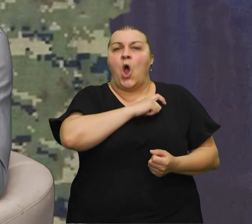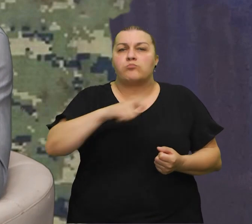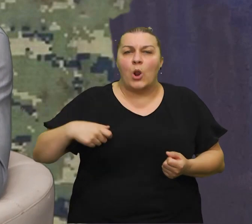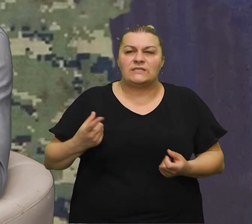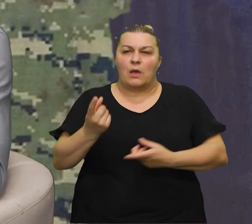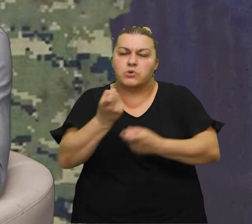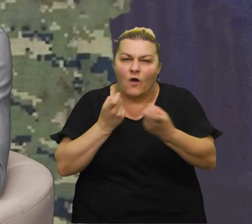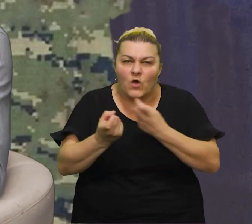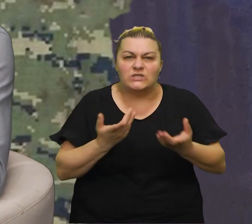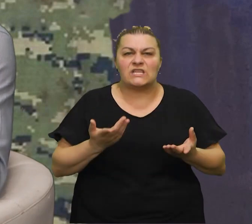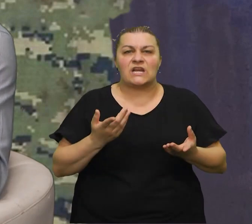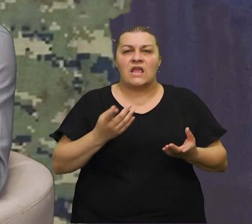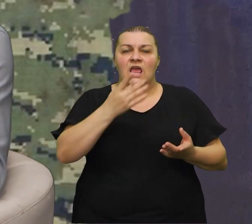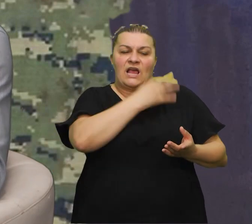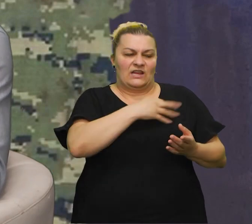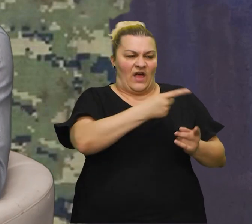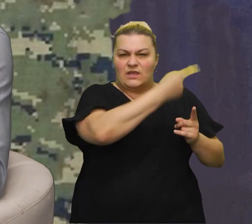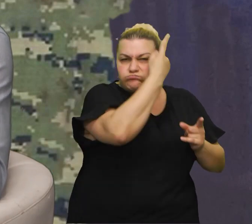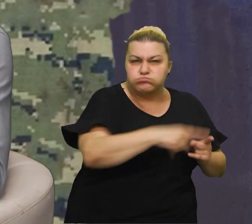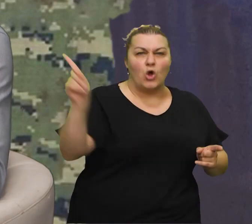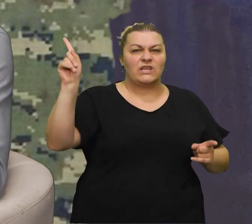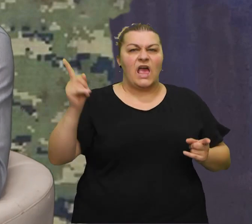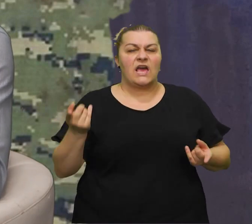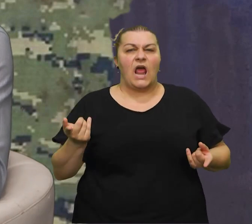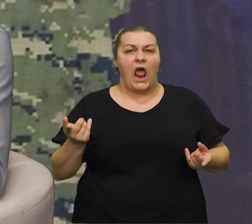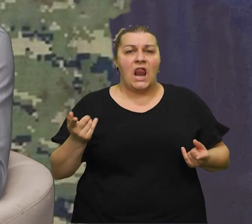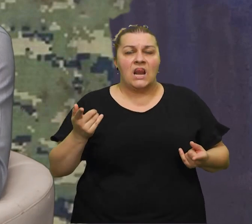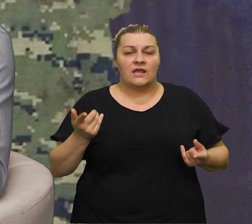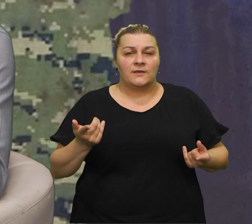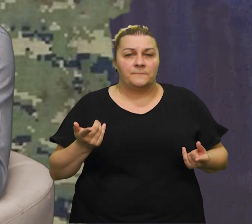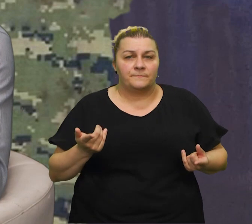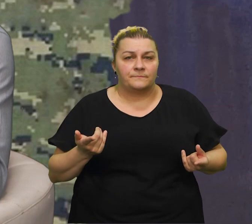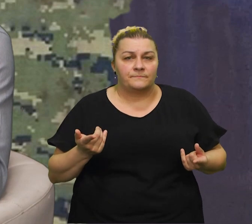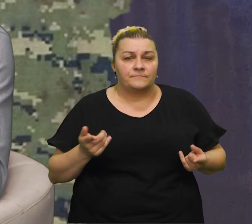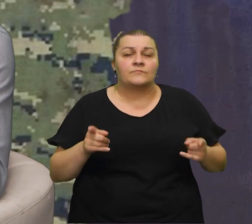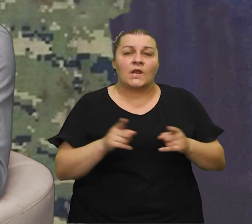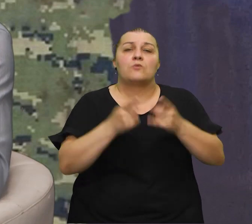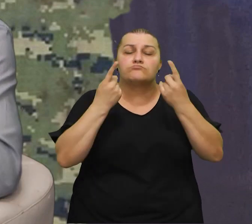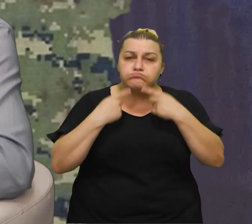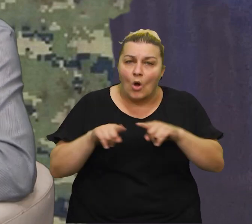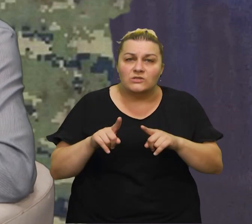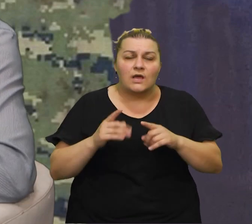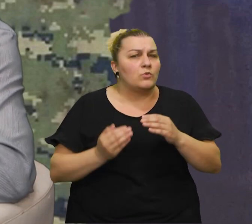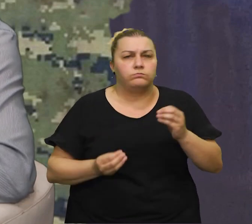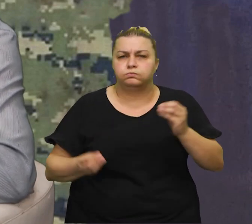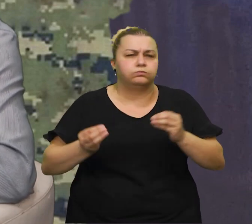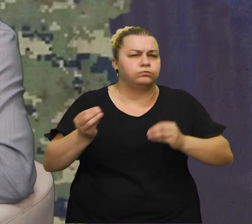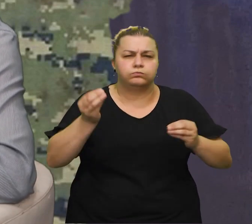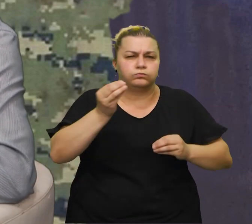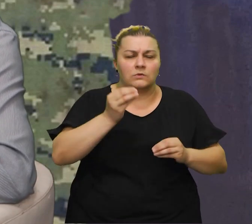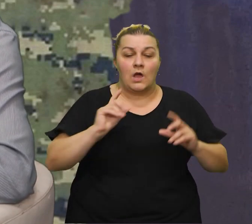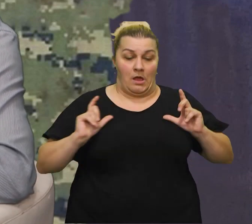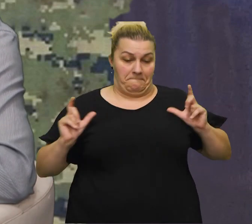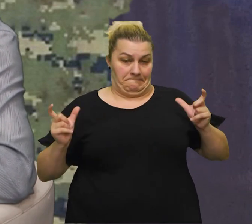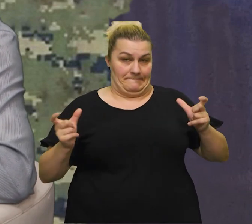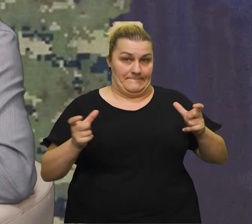policija je to provociranje, pa protjerivanje Hrvata sa vjekovnih oginišta, a posebno je to sve skaliralo onim